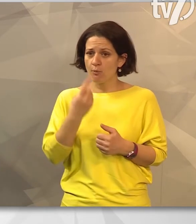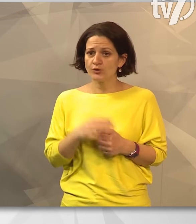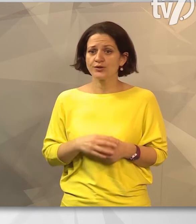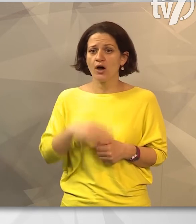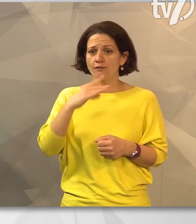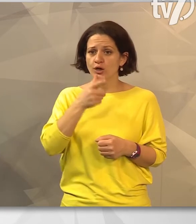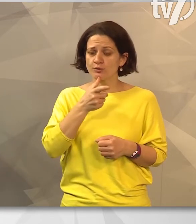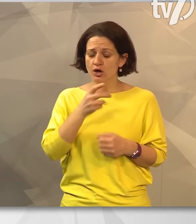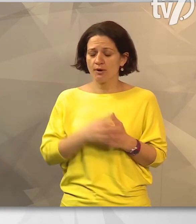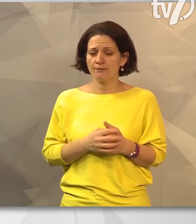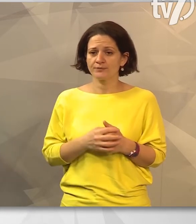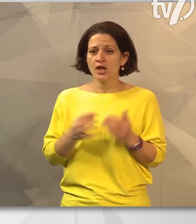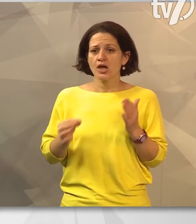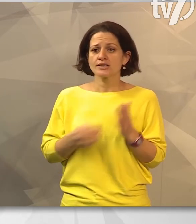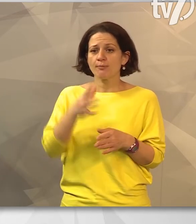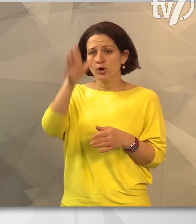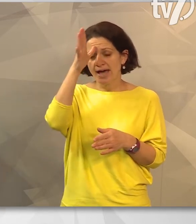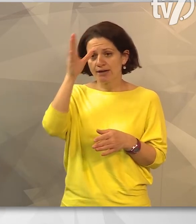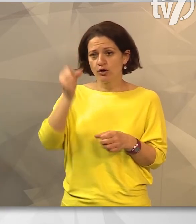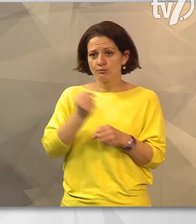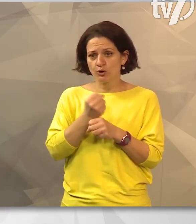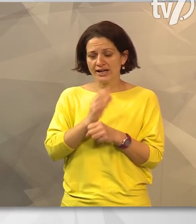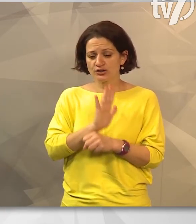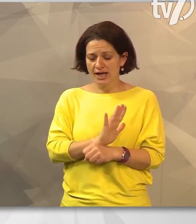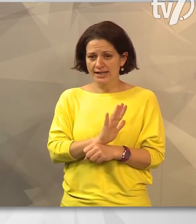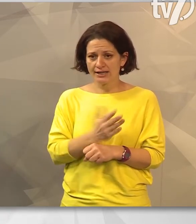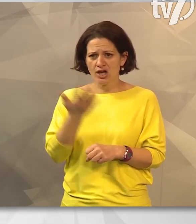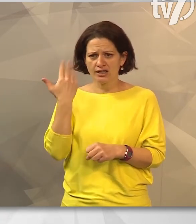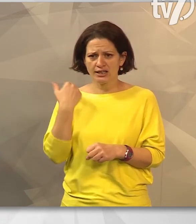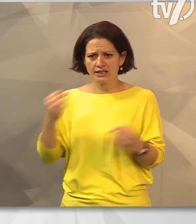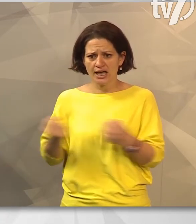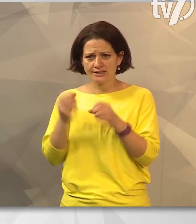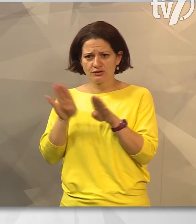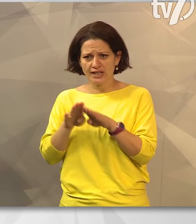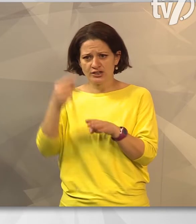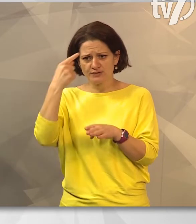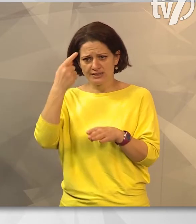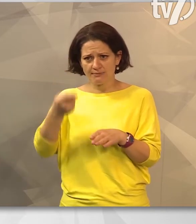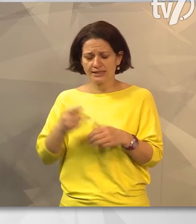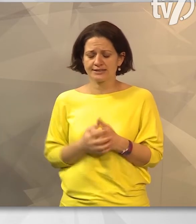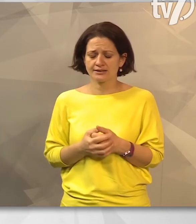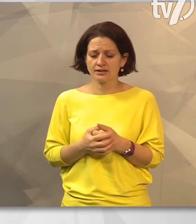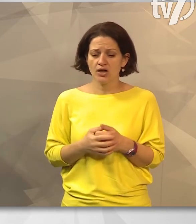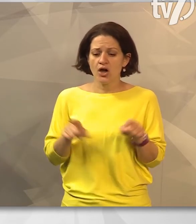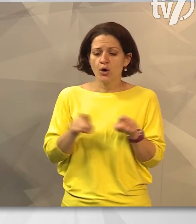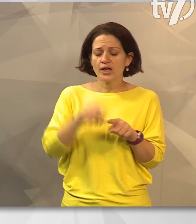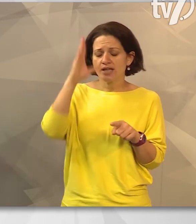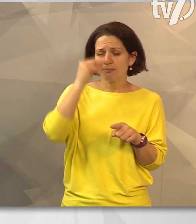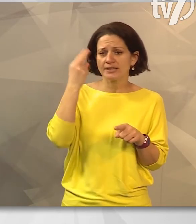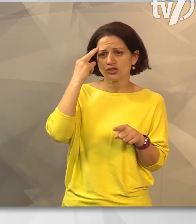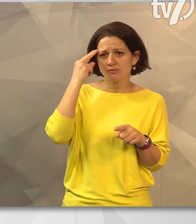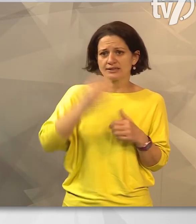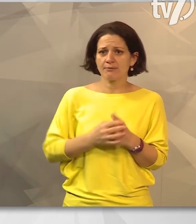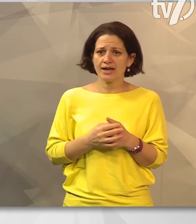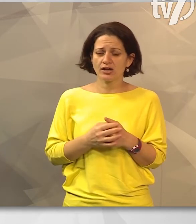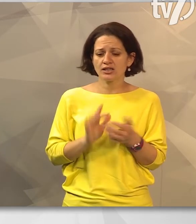tete hozzá Fülöp Csaba. Szabó Károly munkásságára egy korábbi edzőtárs is visszaemlékezett. Egy olyan embert ismertem